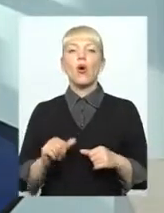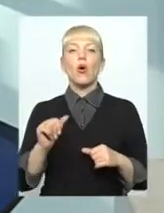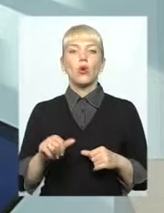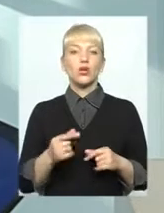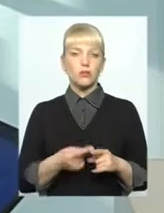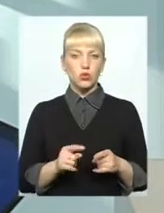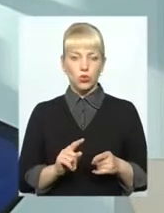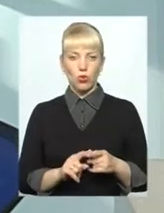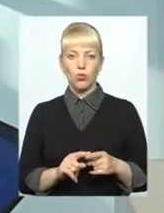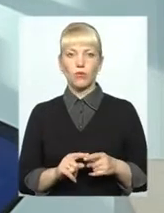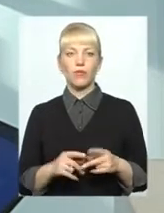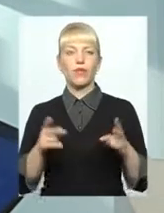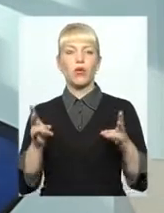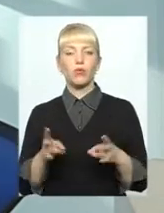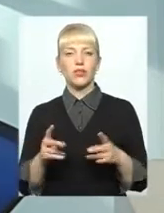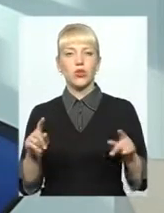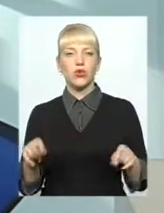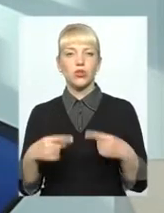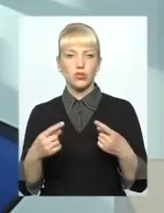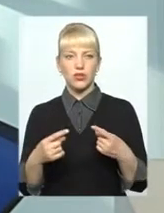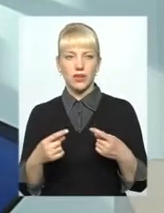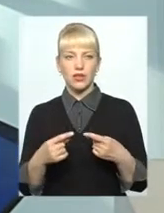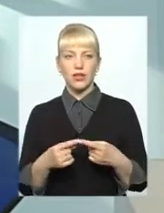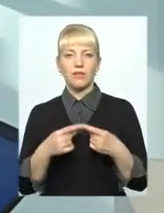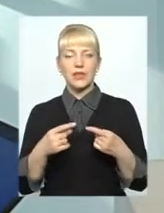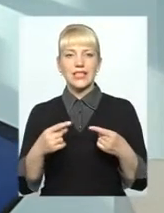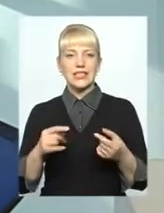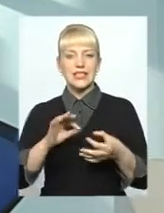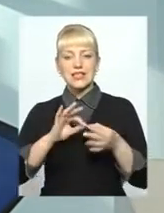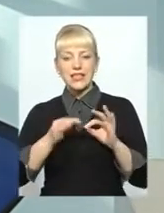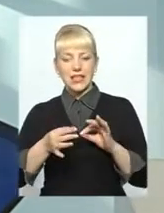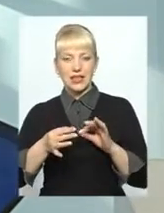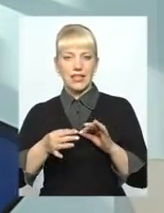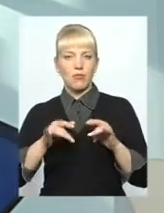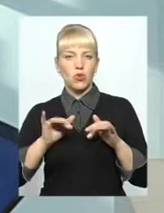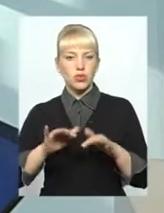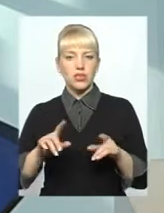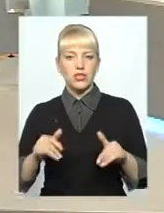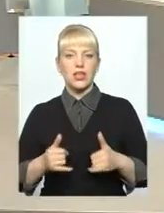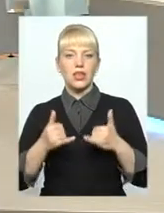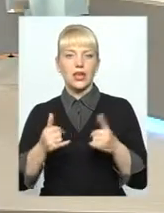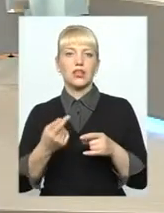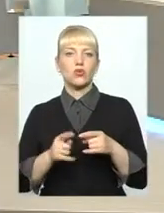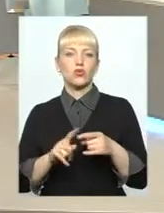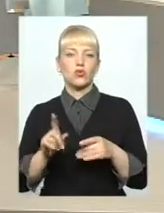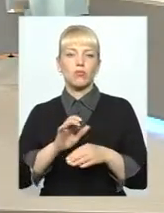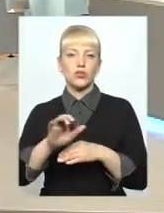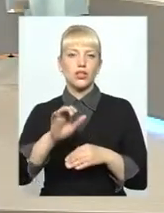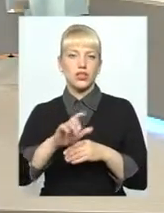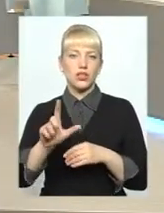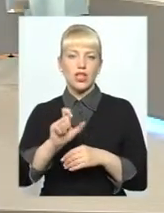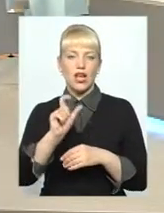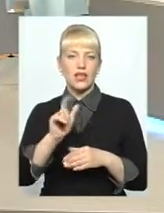необхідно організувати ряд складних бізнес-процесів для того, щоб постачати газ населенню. Це і